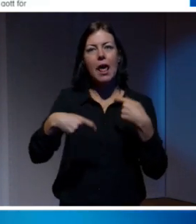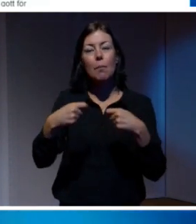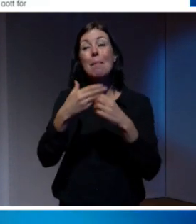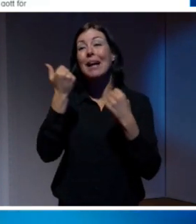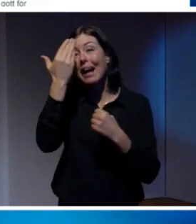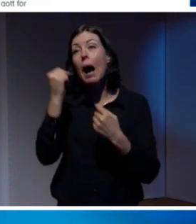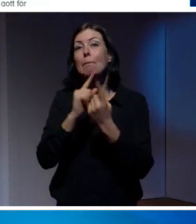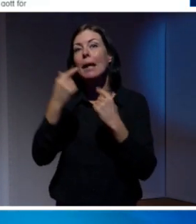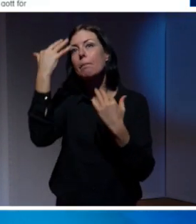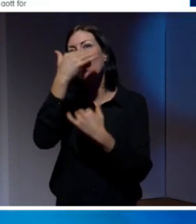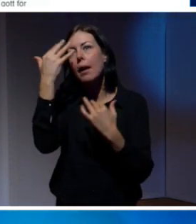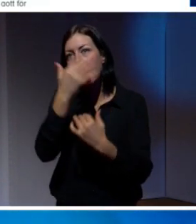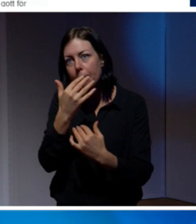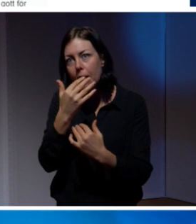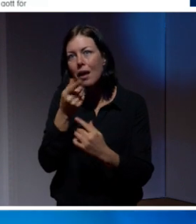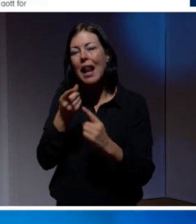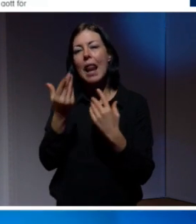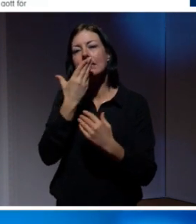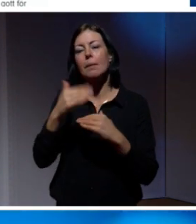Läs mer på internetkunskap.se.